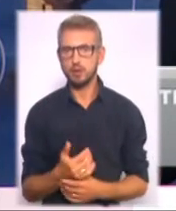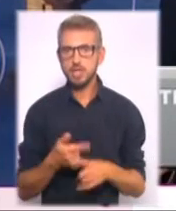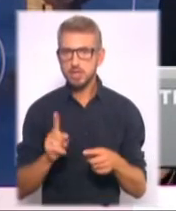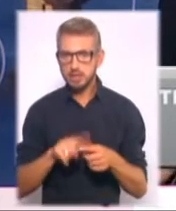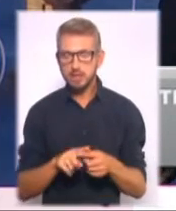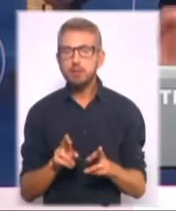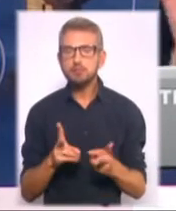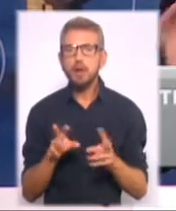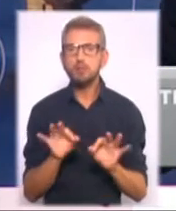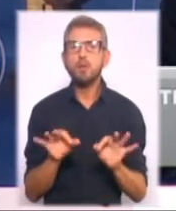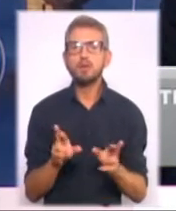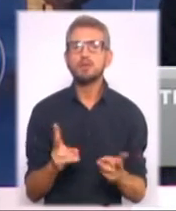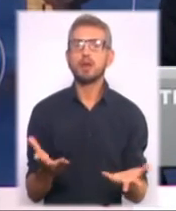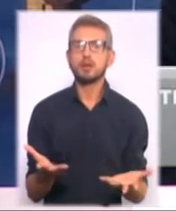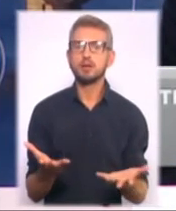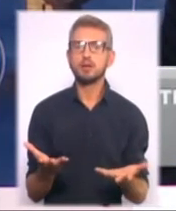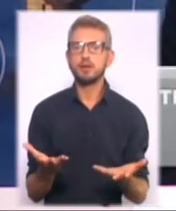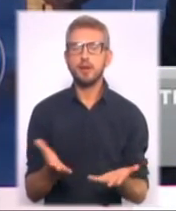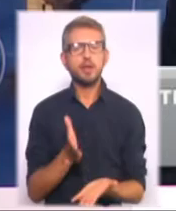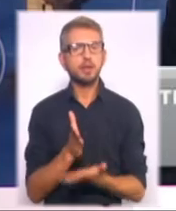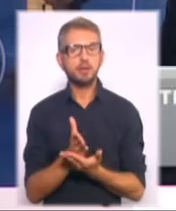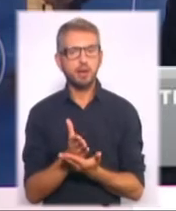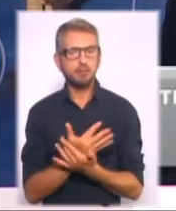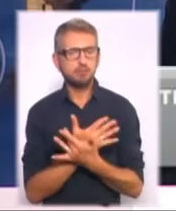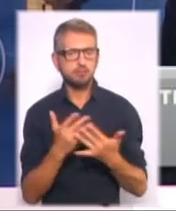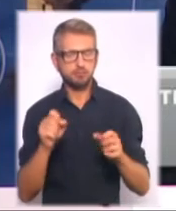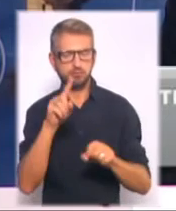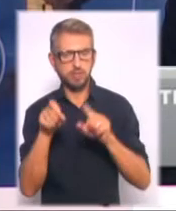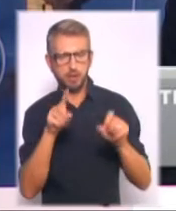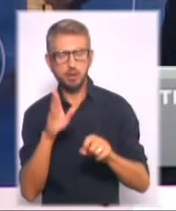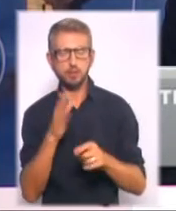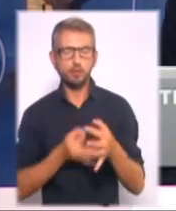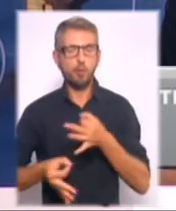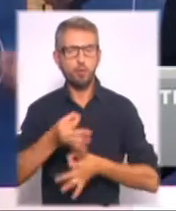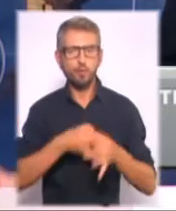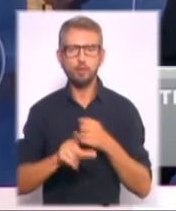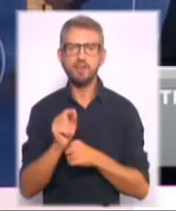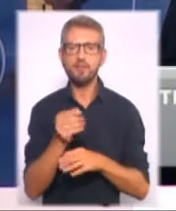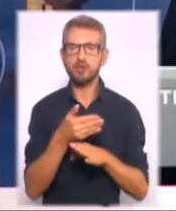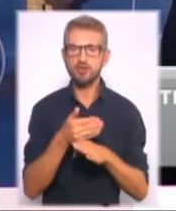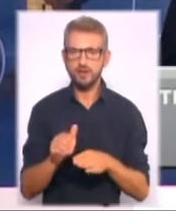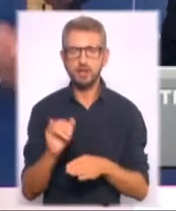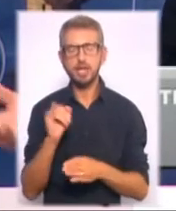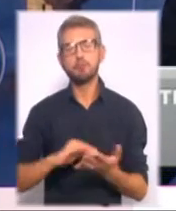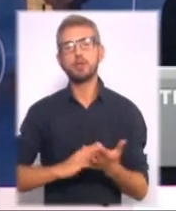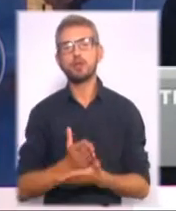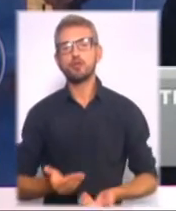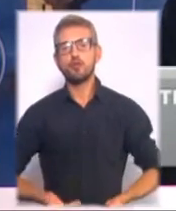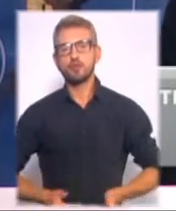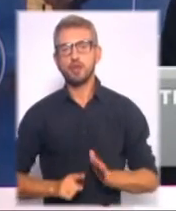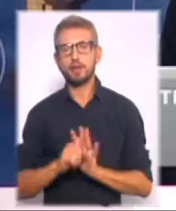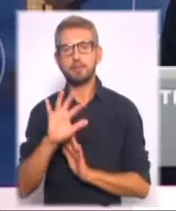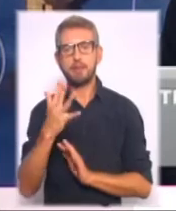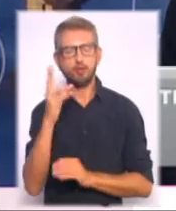як пояснити? Тобто є дуже багато питань, які ми будемо обговорювати в першій частині. Ну і, власне, політичне життя, з 5-го числа